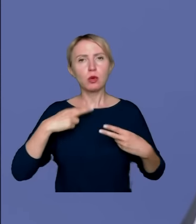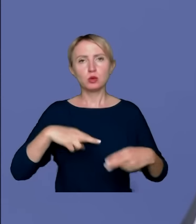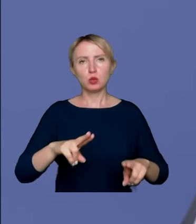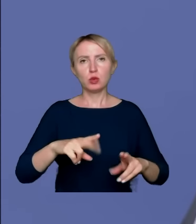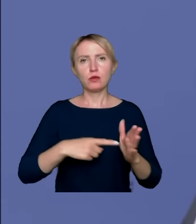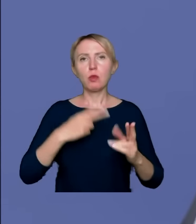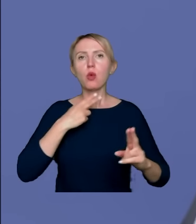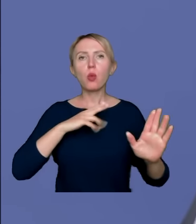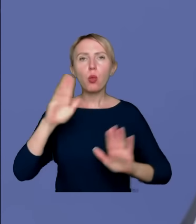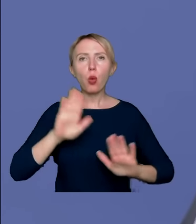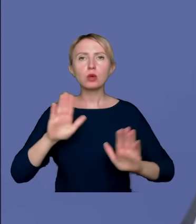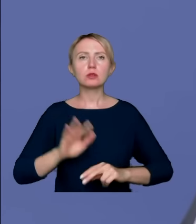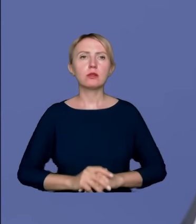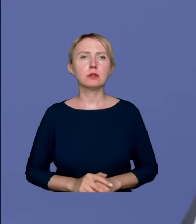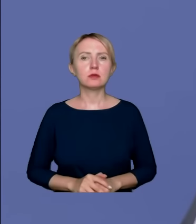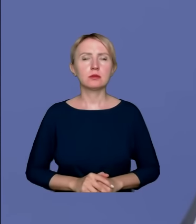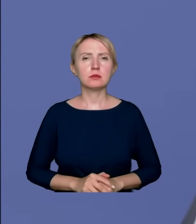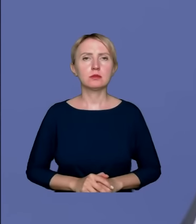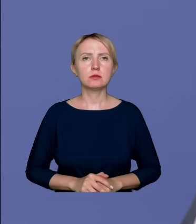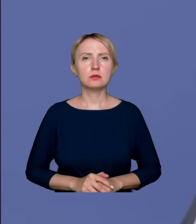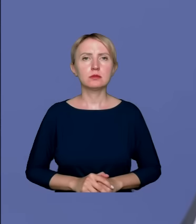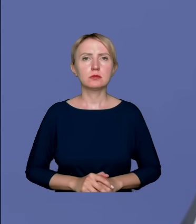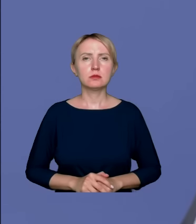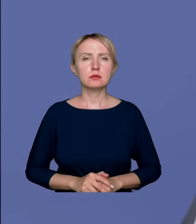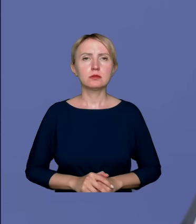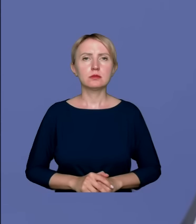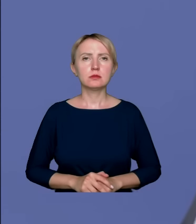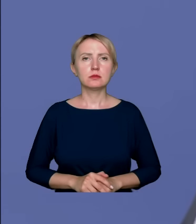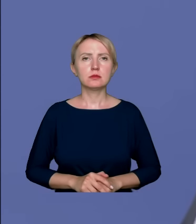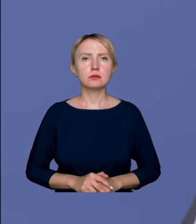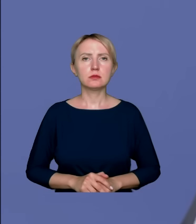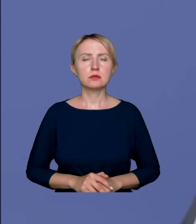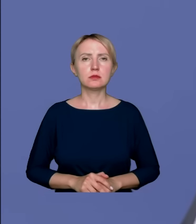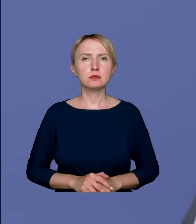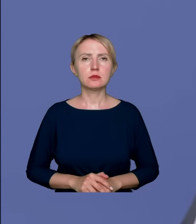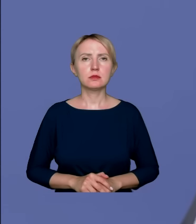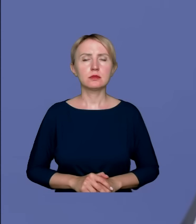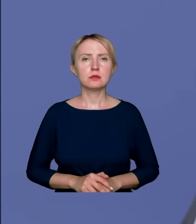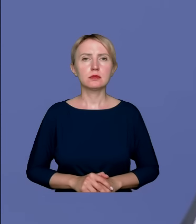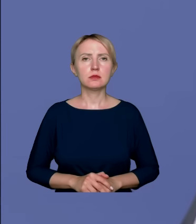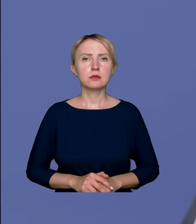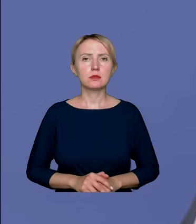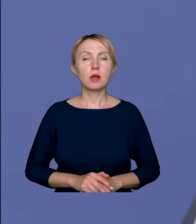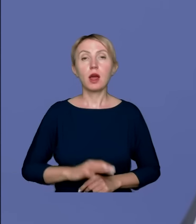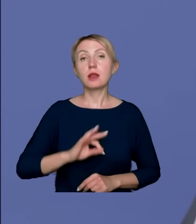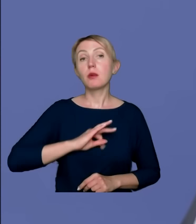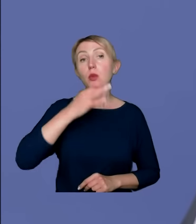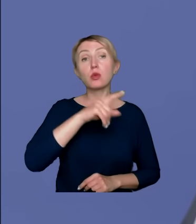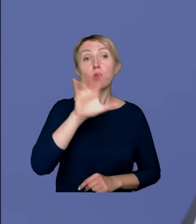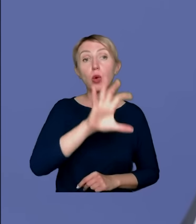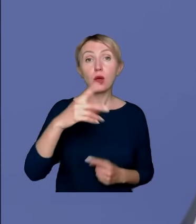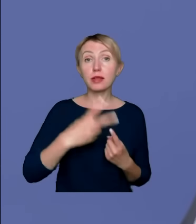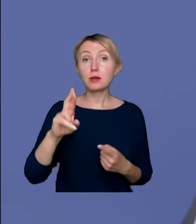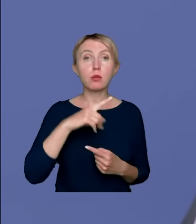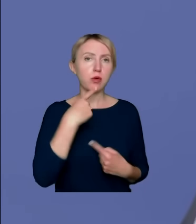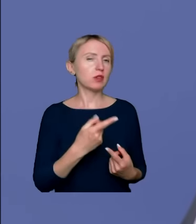głosowaniu nad koncesjami tego muksa ósmego, a na moje pytanie, czy ogląda Telewizję Republika